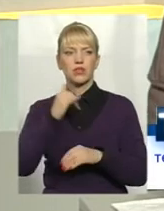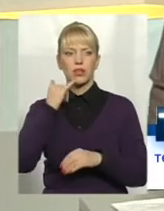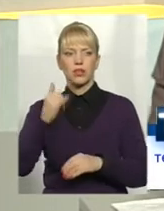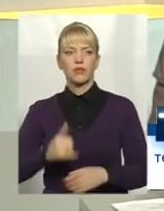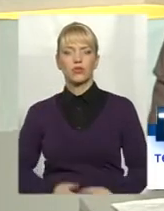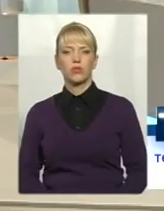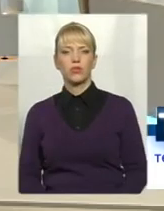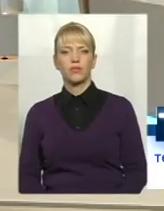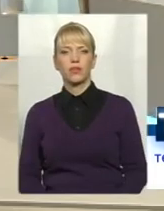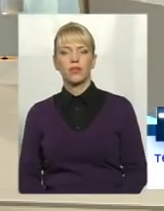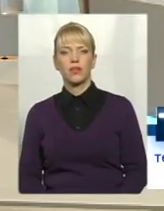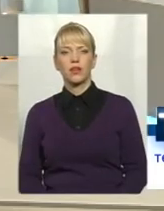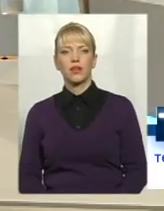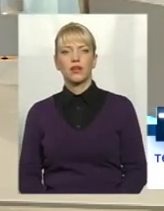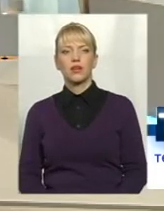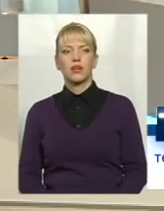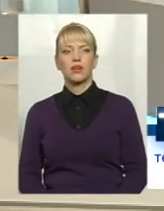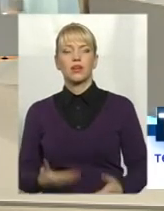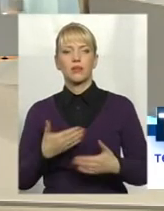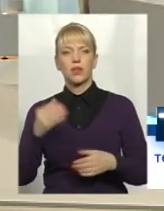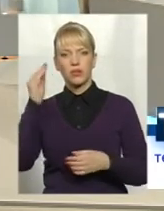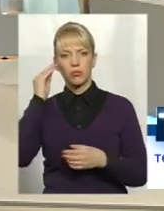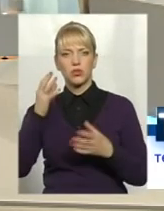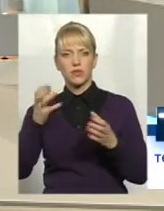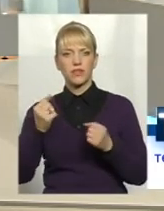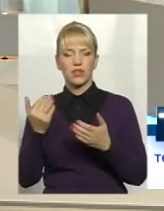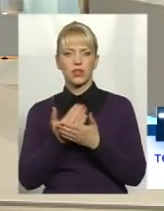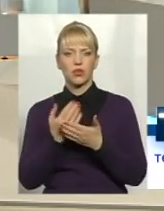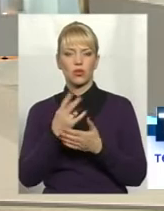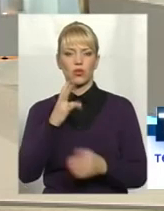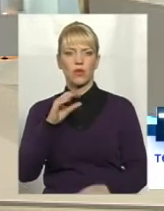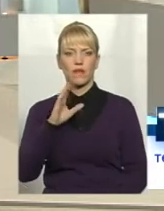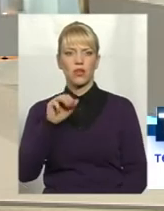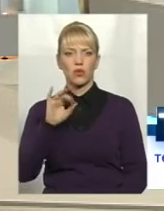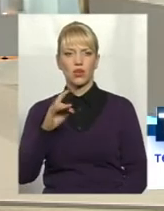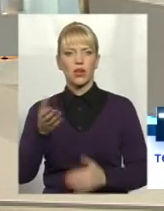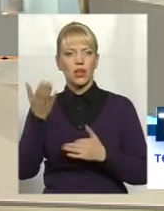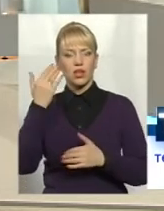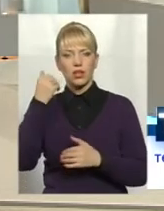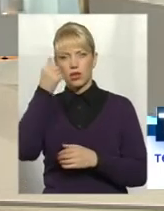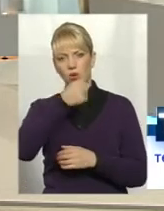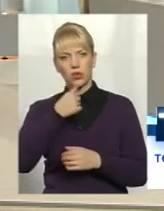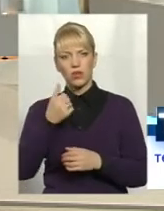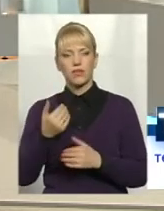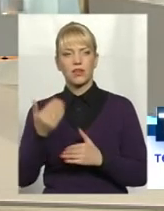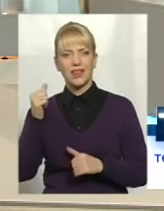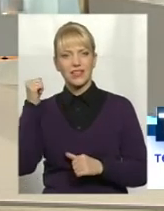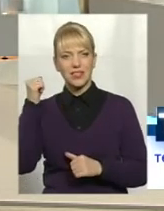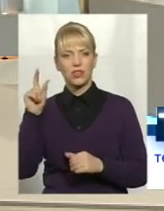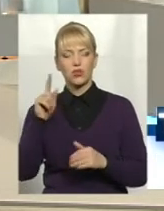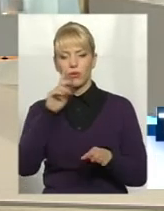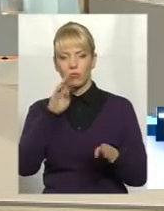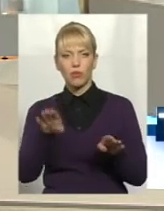Виколу Степановичу, ми навмисно взяли фрагмент фільму про новатор. Це кілька річної давнини для того, щоб було з цим